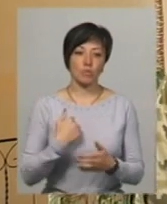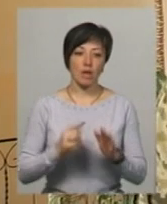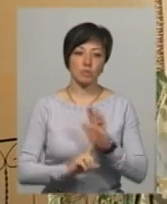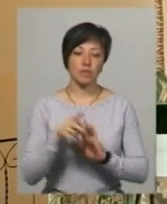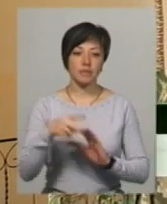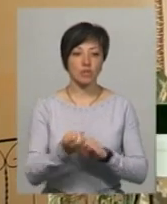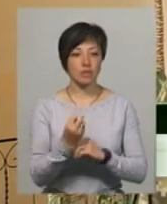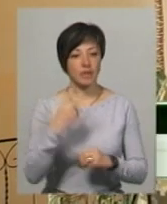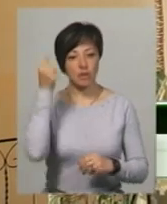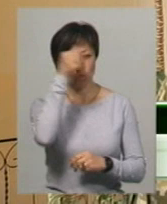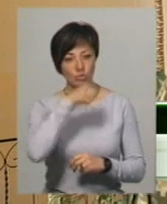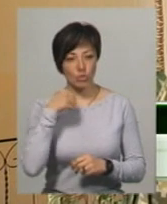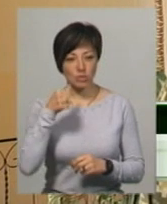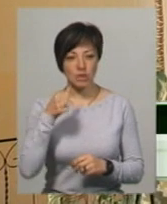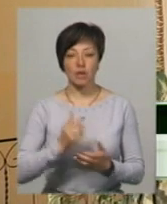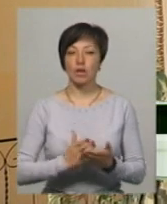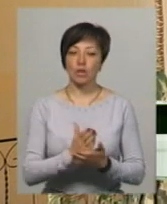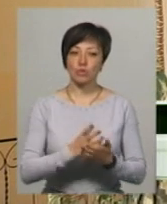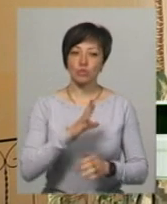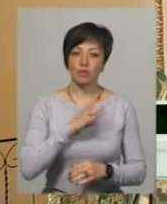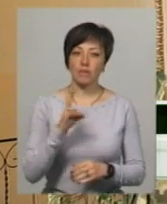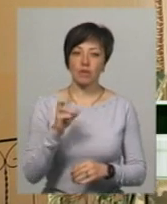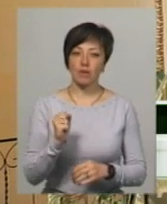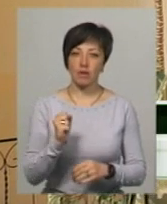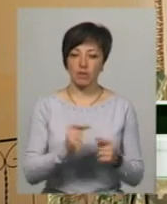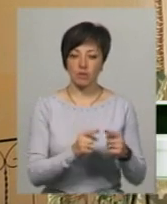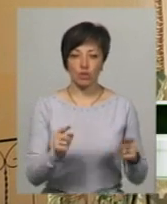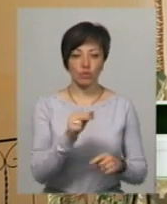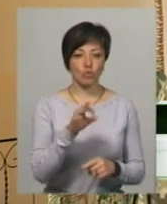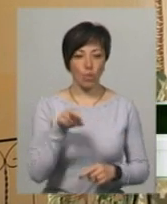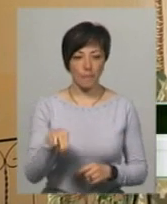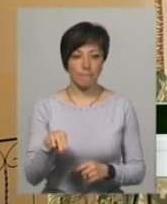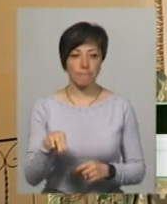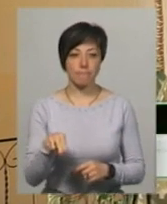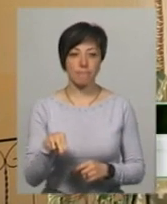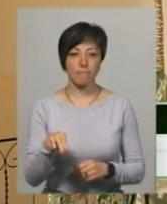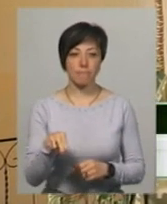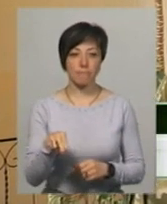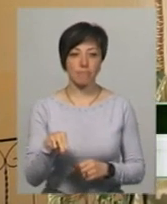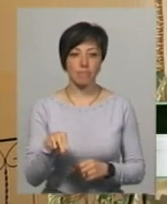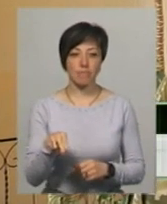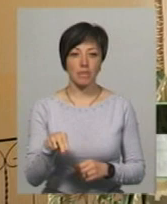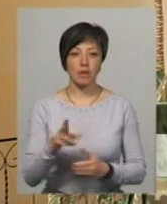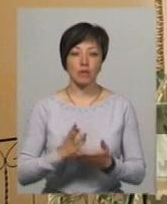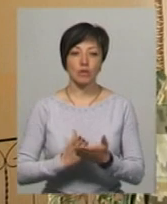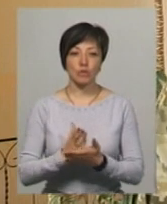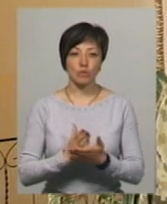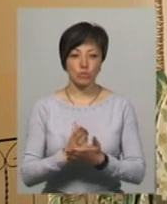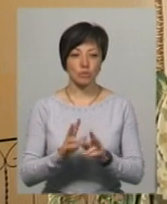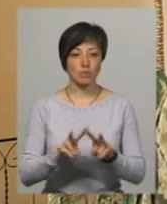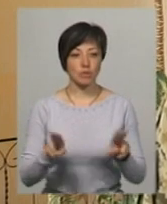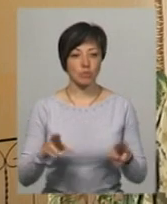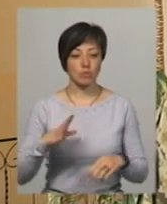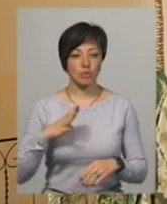2012 року. Служив на ділянках Щобського прикордонного загону, проходив службу в